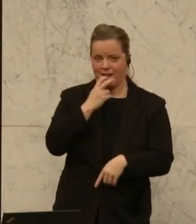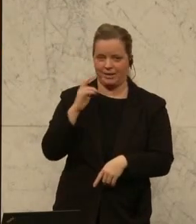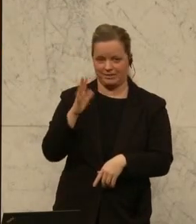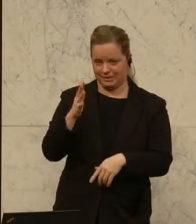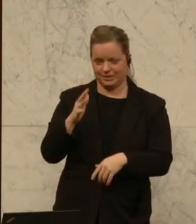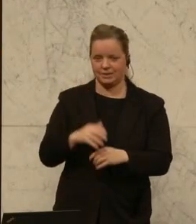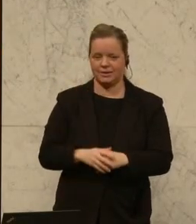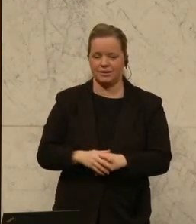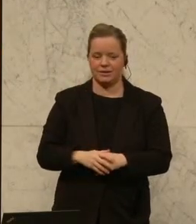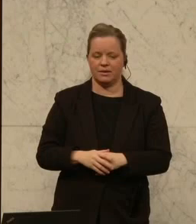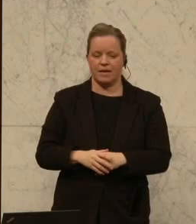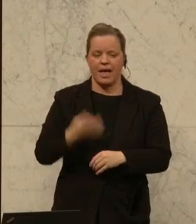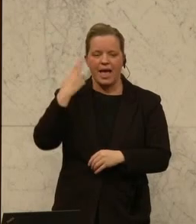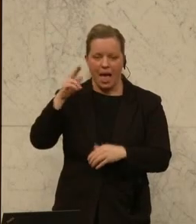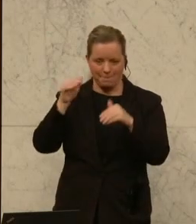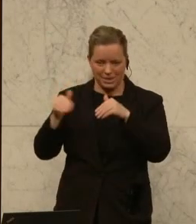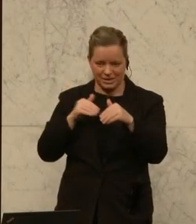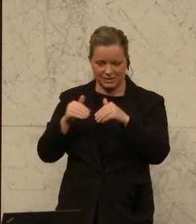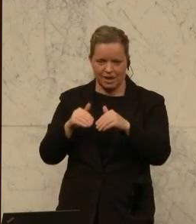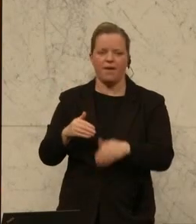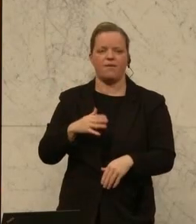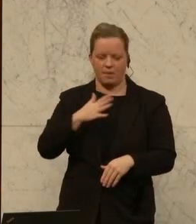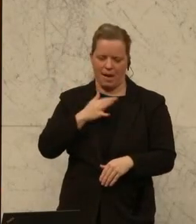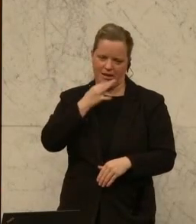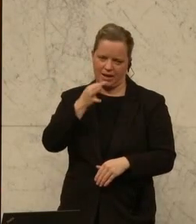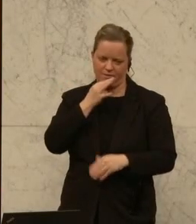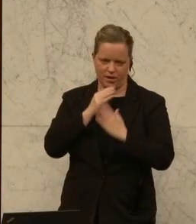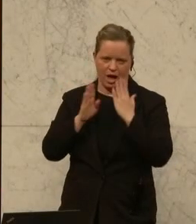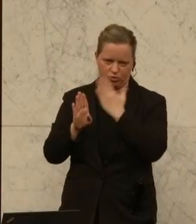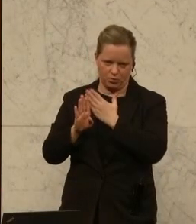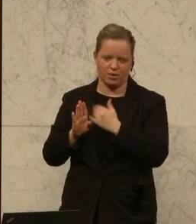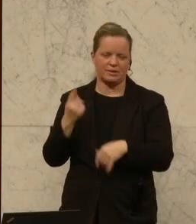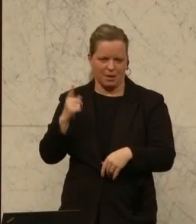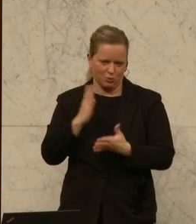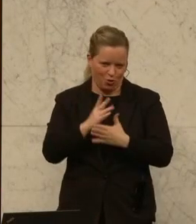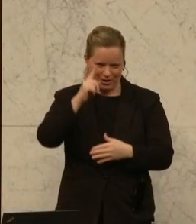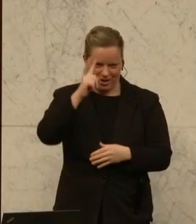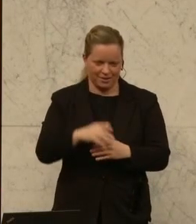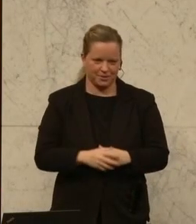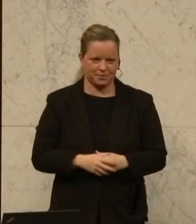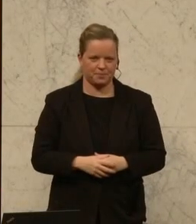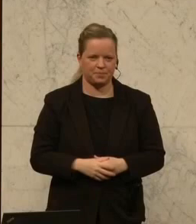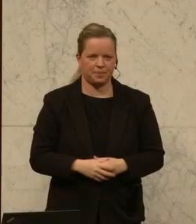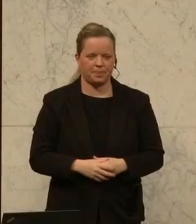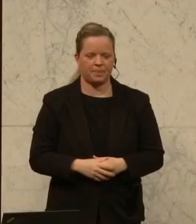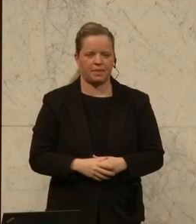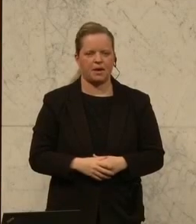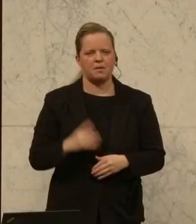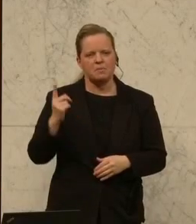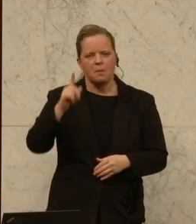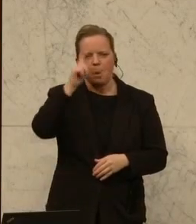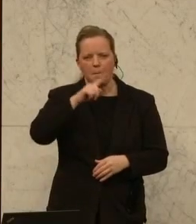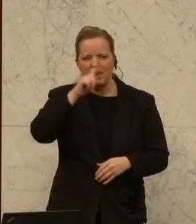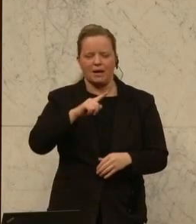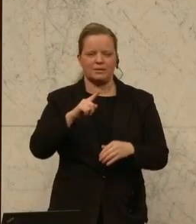sitzen, Herr Minister, weil Sie werde ich in meiner Rede ansprechen. Sie werden es sich gedacht haben. Man versucht sich seriös zu geben, aber